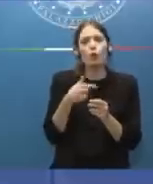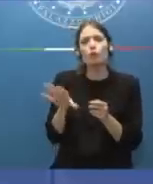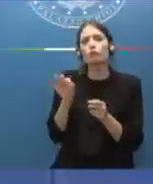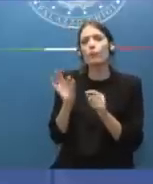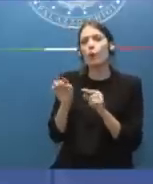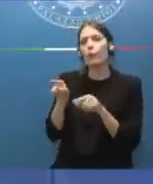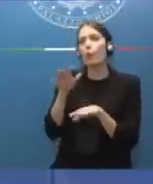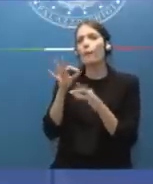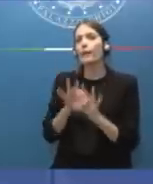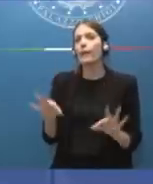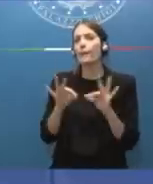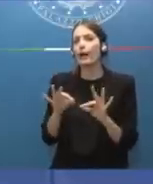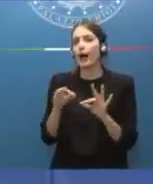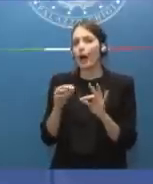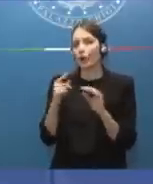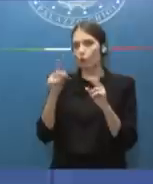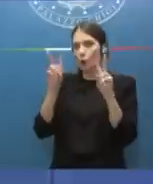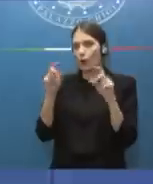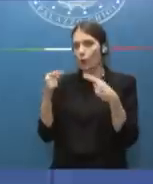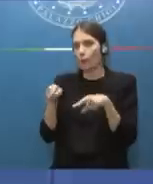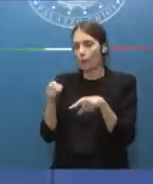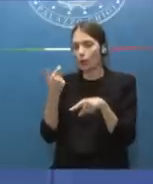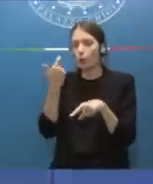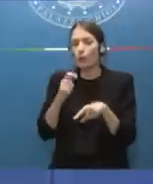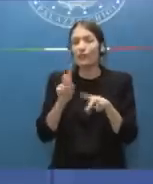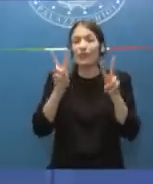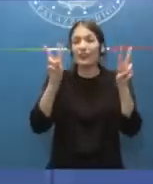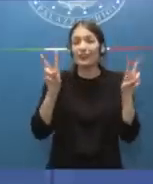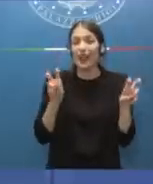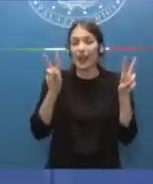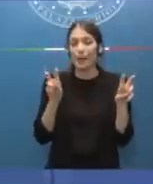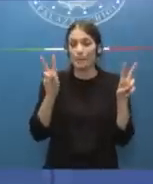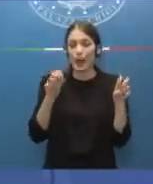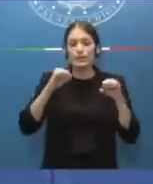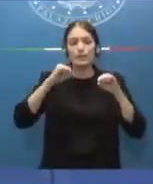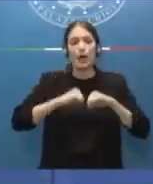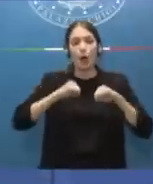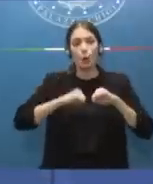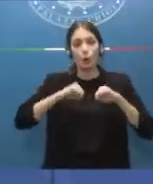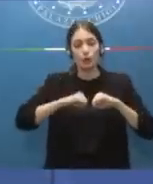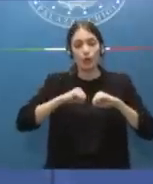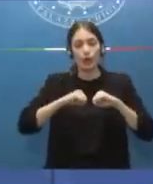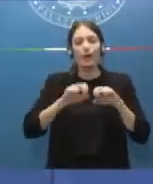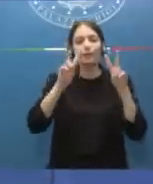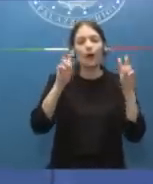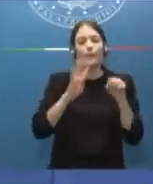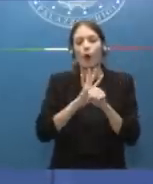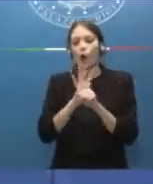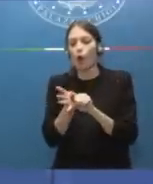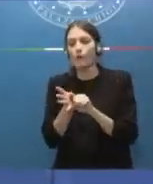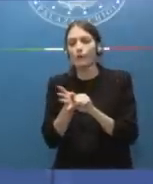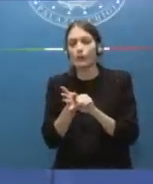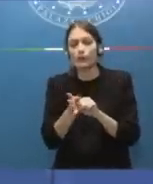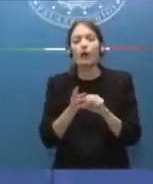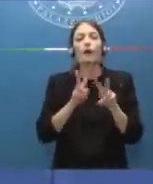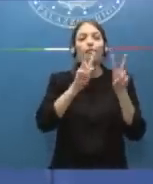preparata su questa materia è che il tema della salute, il tema del covid, il tema della